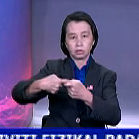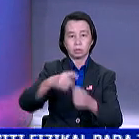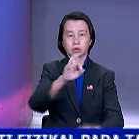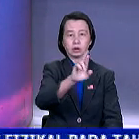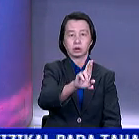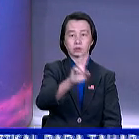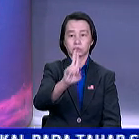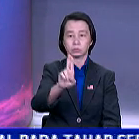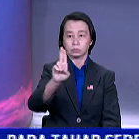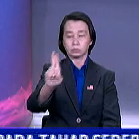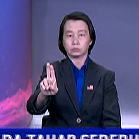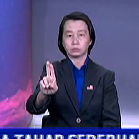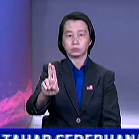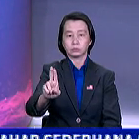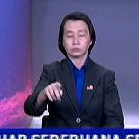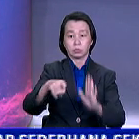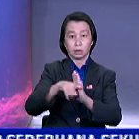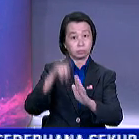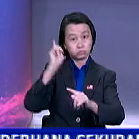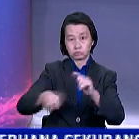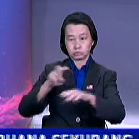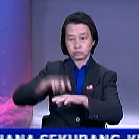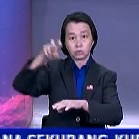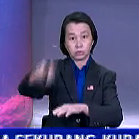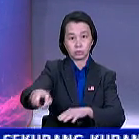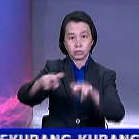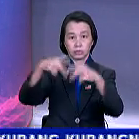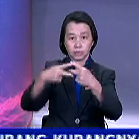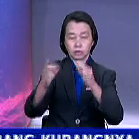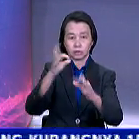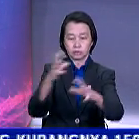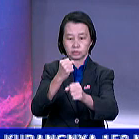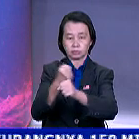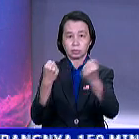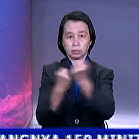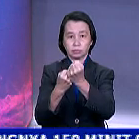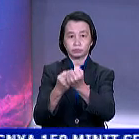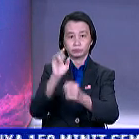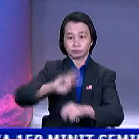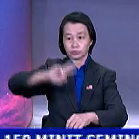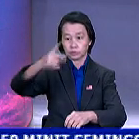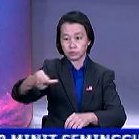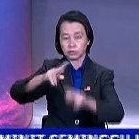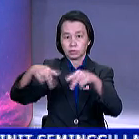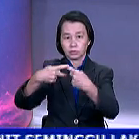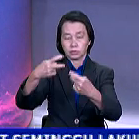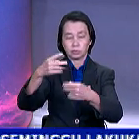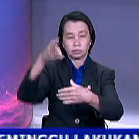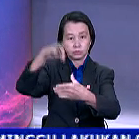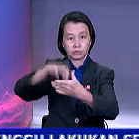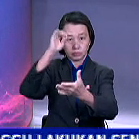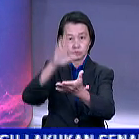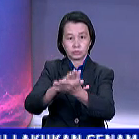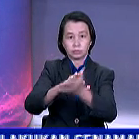undang-undang RUU Anti Lompat Parti sekiranya mendapat sokongan rentas parti dalam undi percaya di